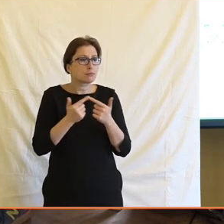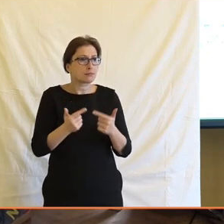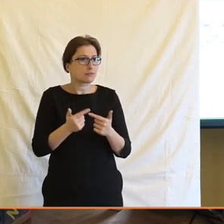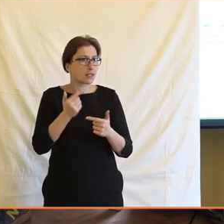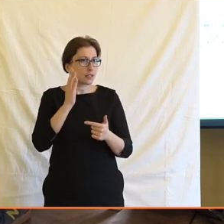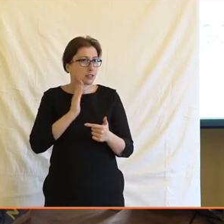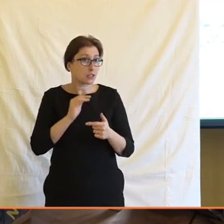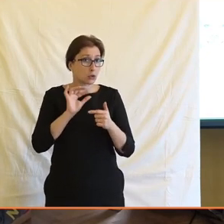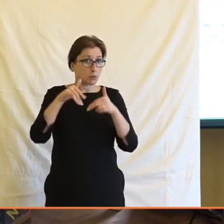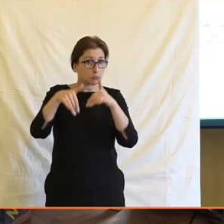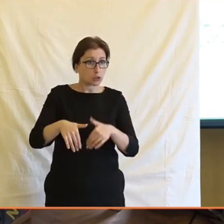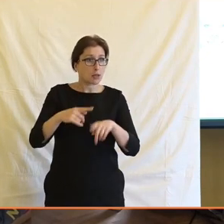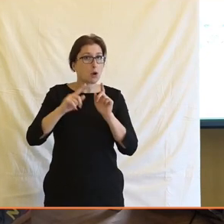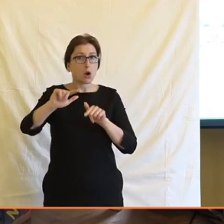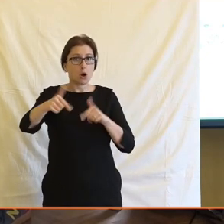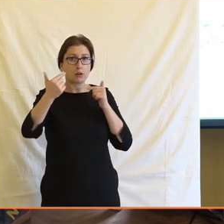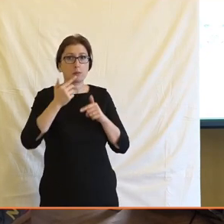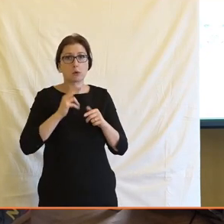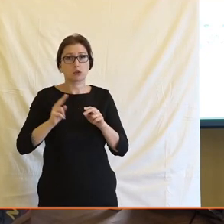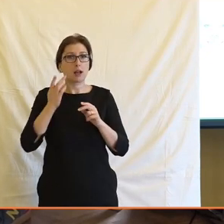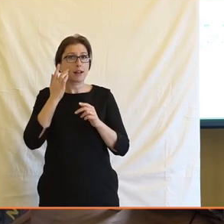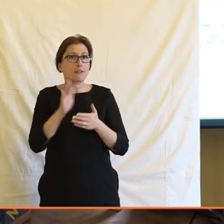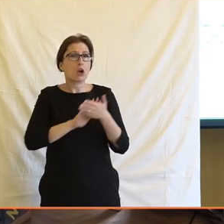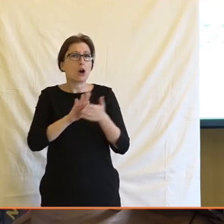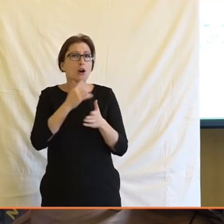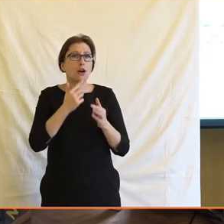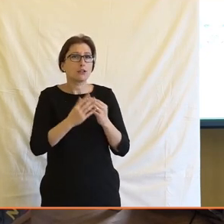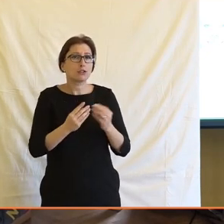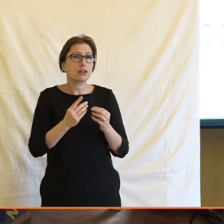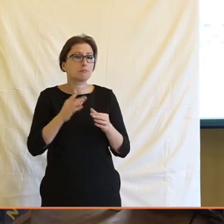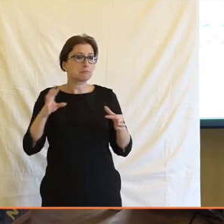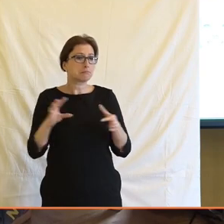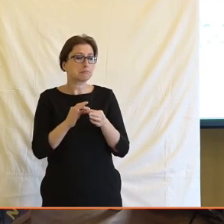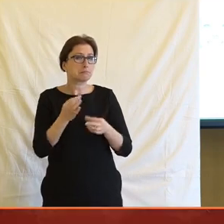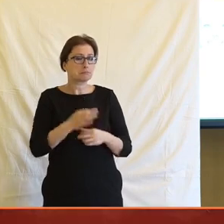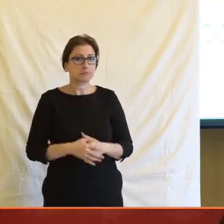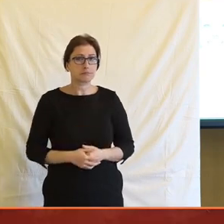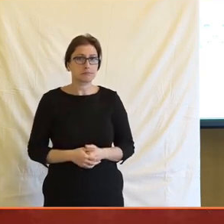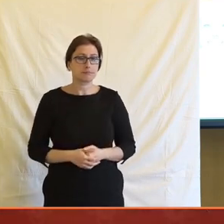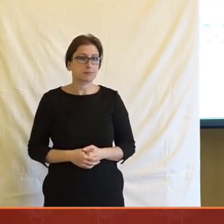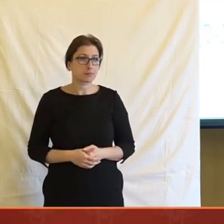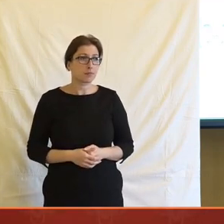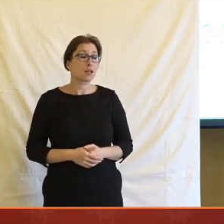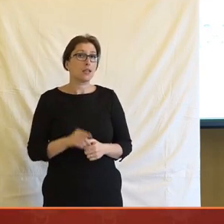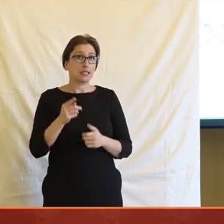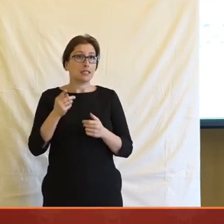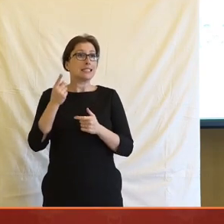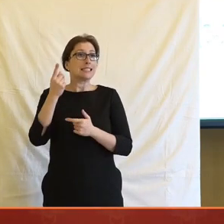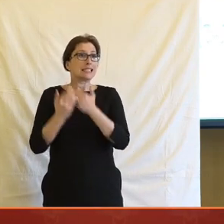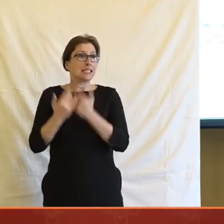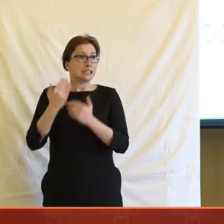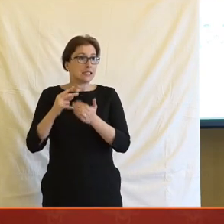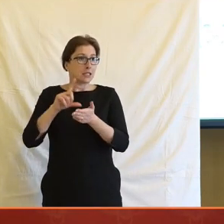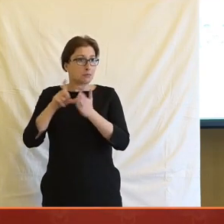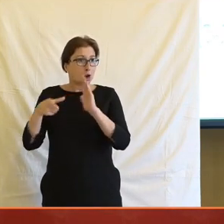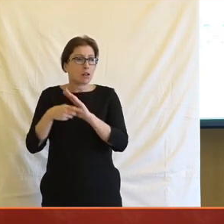někteří, ať už tady přítomní nebo online diváci neví přesně, o čem mluvíš, tak k čemu to je dobrý? Jo, je to statistický model,